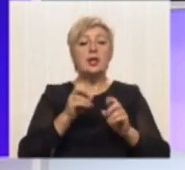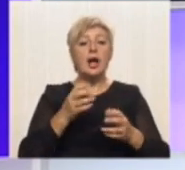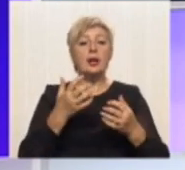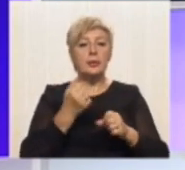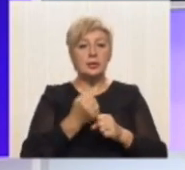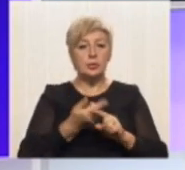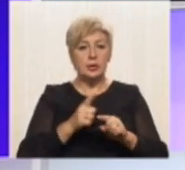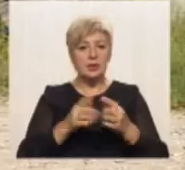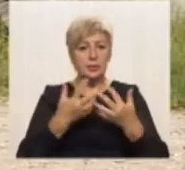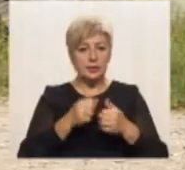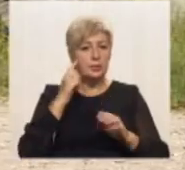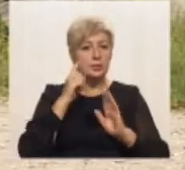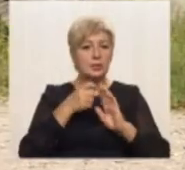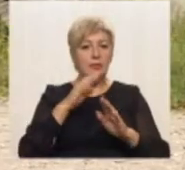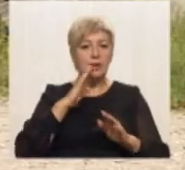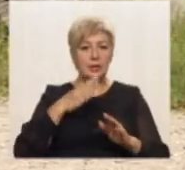журналісти.